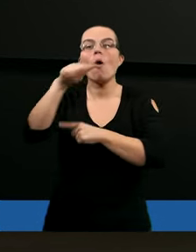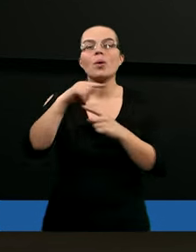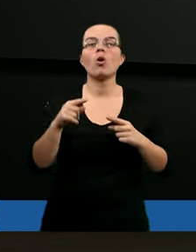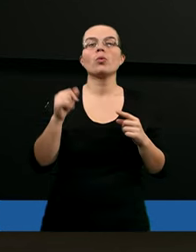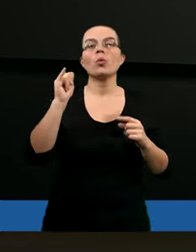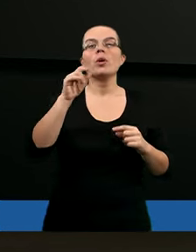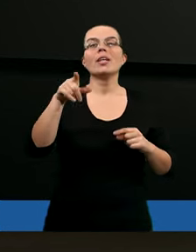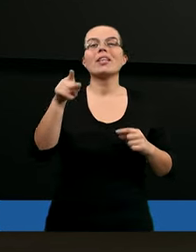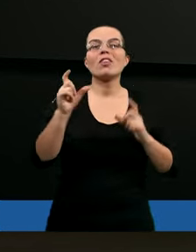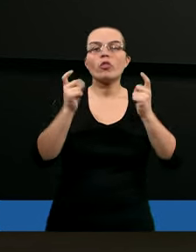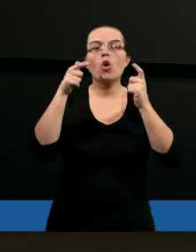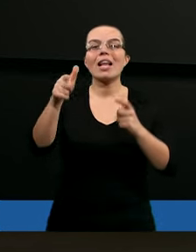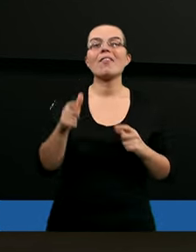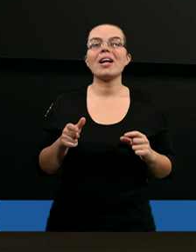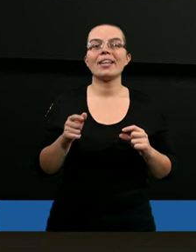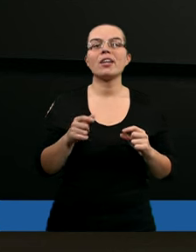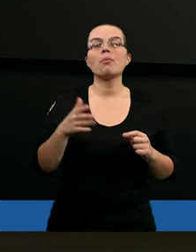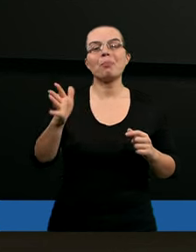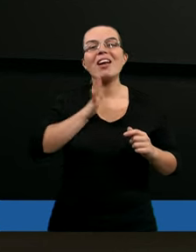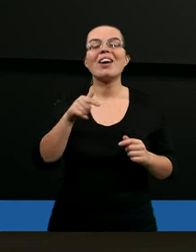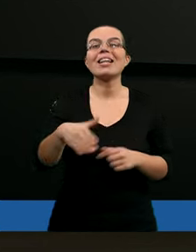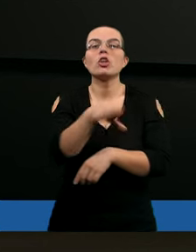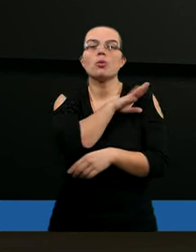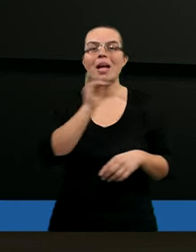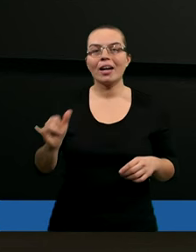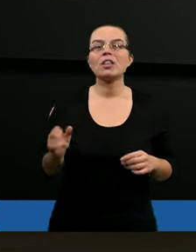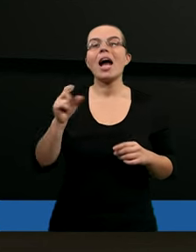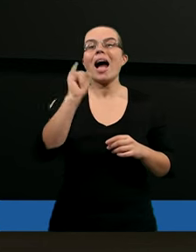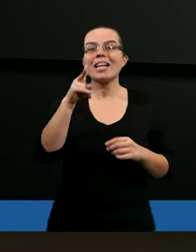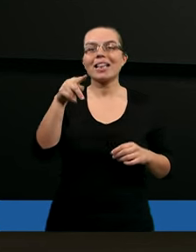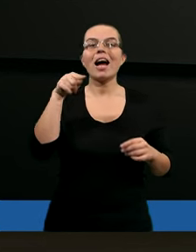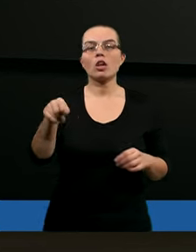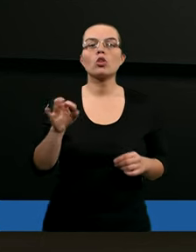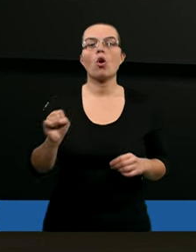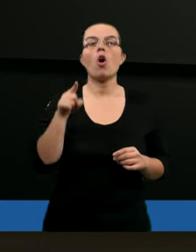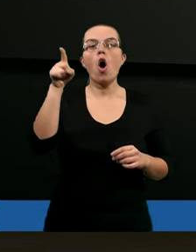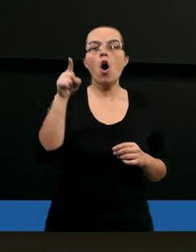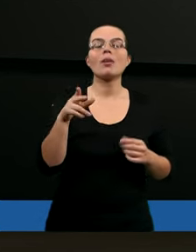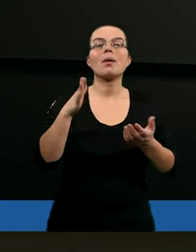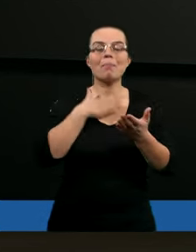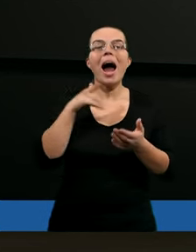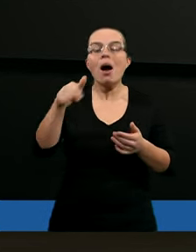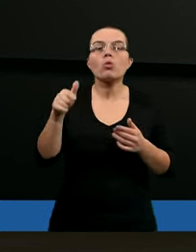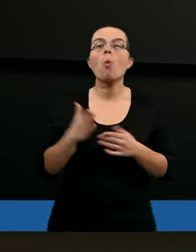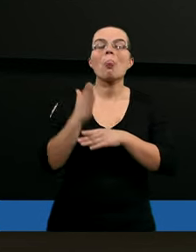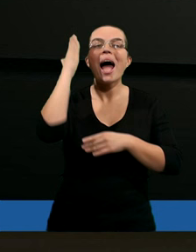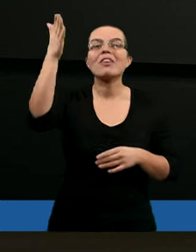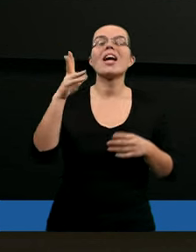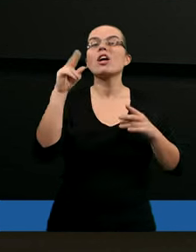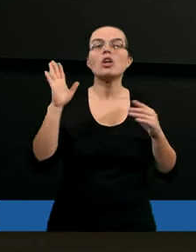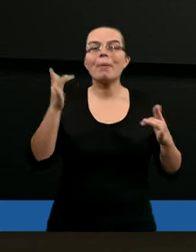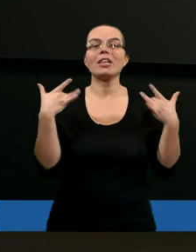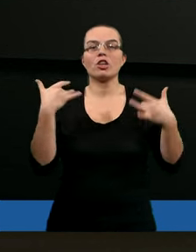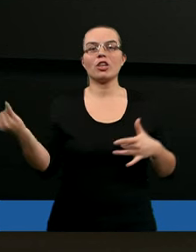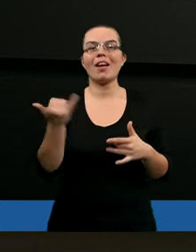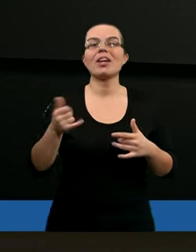konsekwencji tego również mógł się właśnie spodziewać śmierci, ale jednak tą nadzieję miał. i to